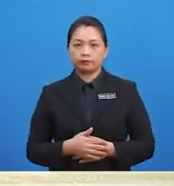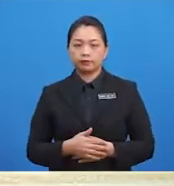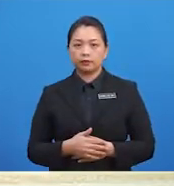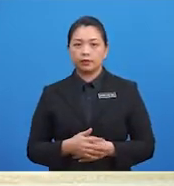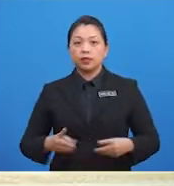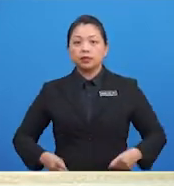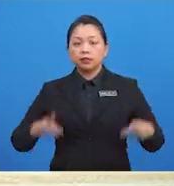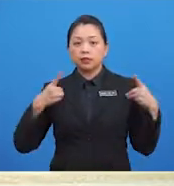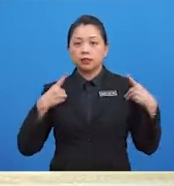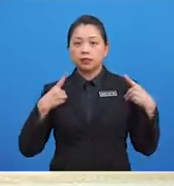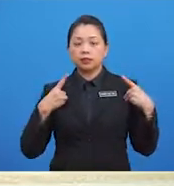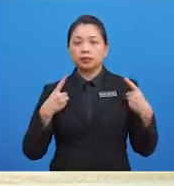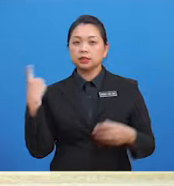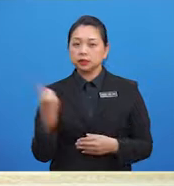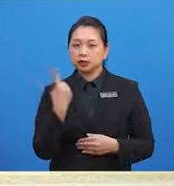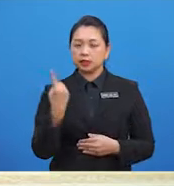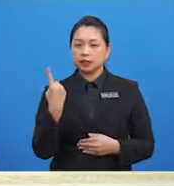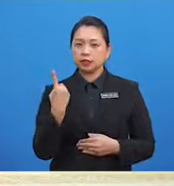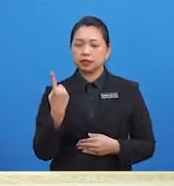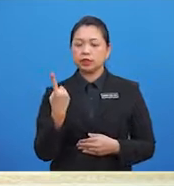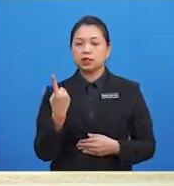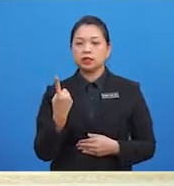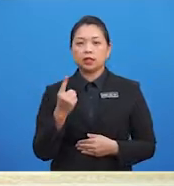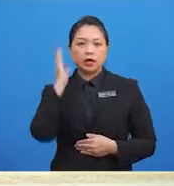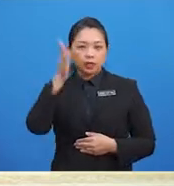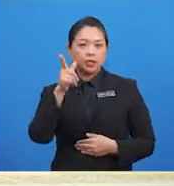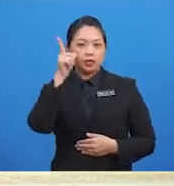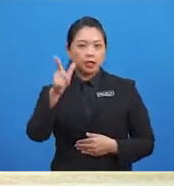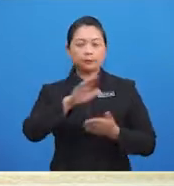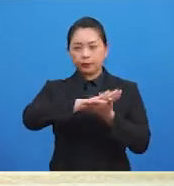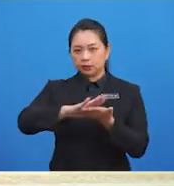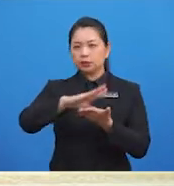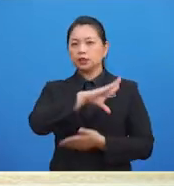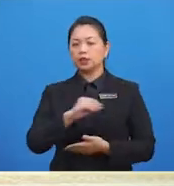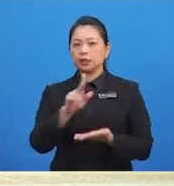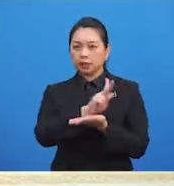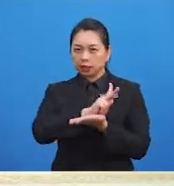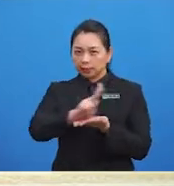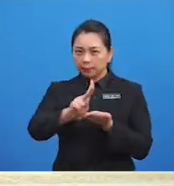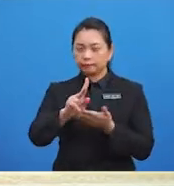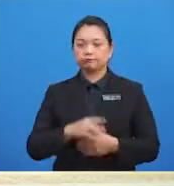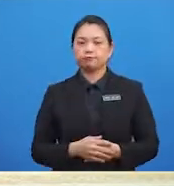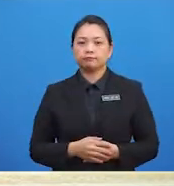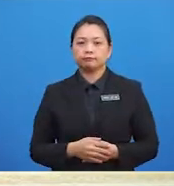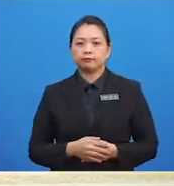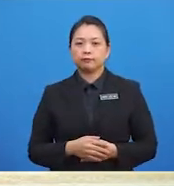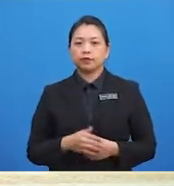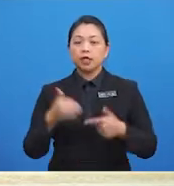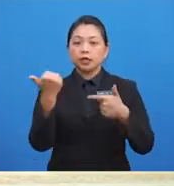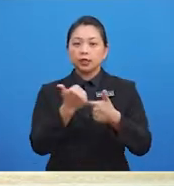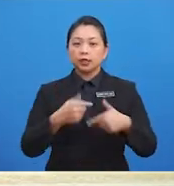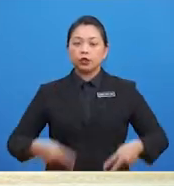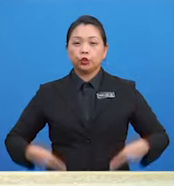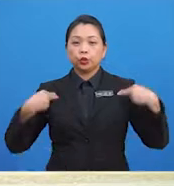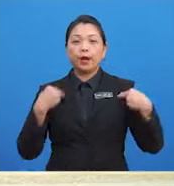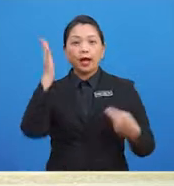Diri kita sentiasa akan berkelihatan bersih dan kemas Yang kedua Hidup